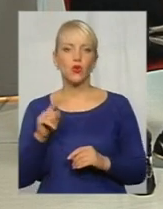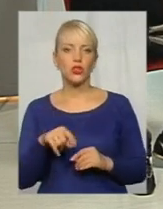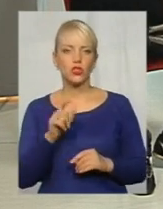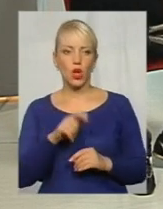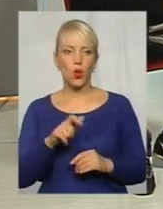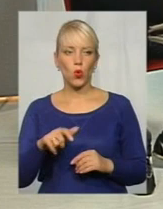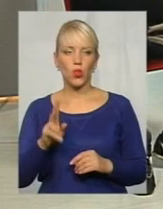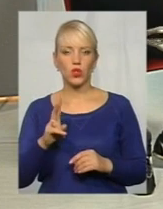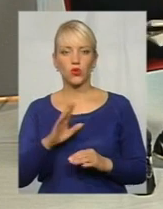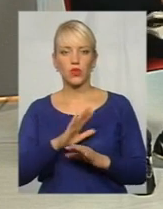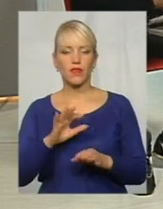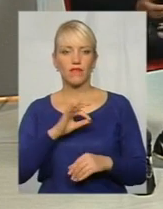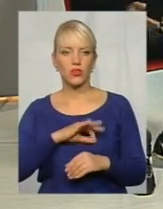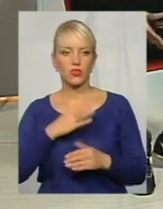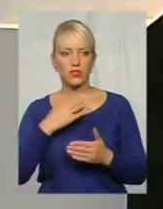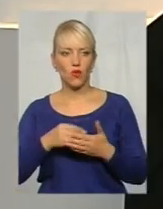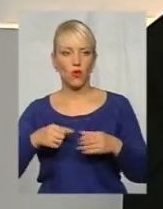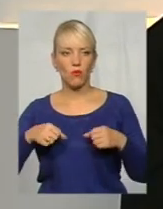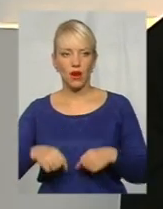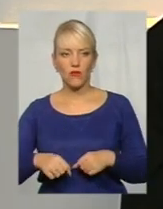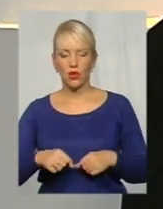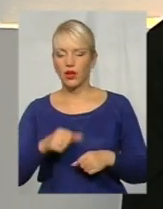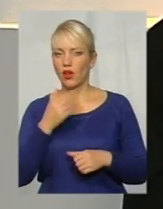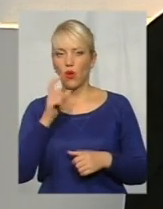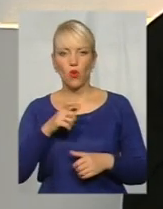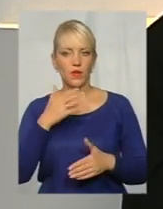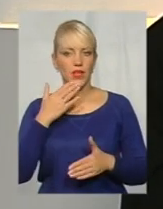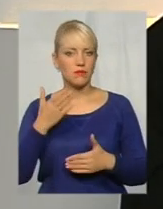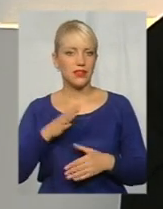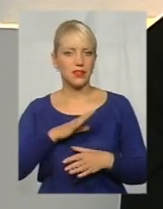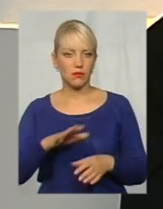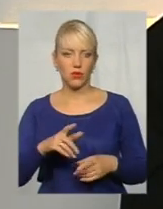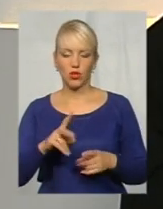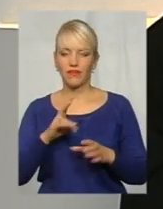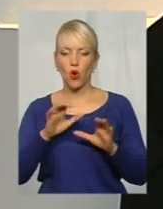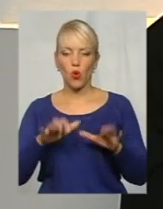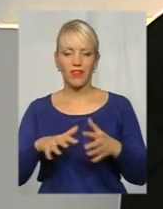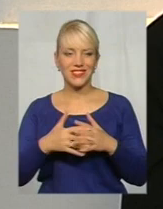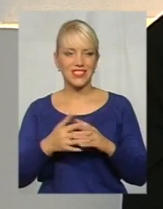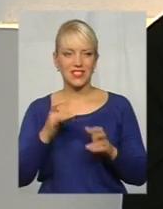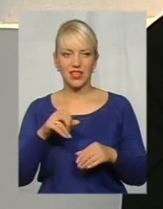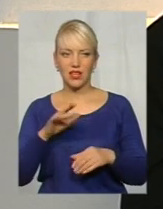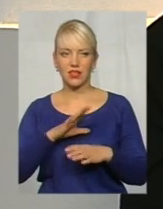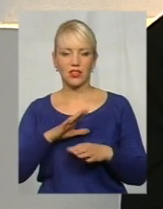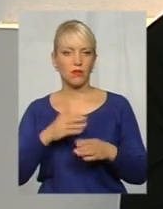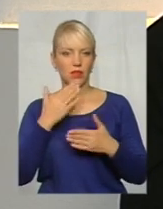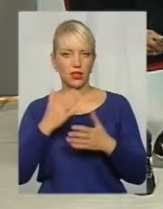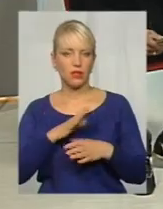які не використали свого справу, ніхто не питав, і голівці ради ніхто не питав. Ну, чому ж так?